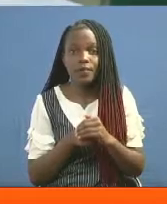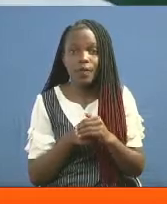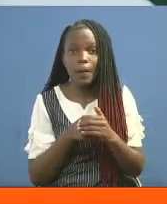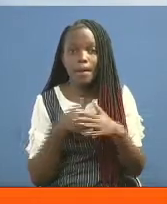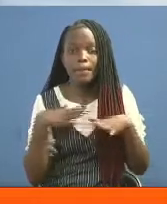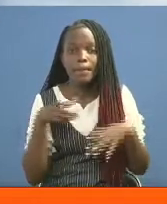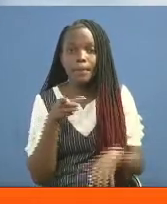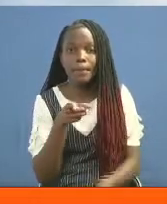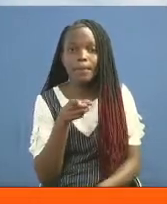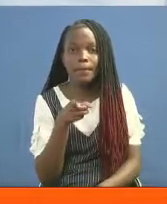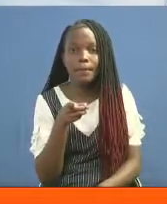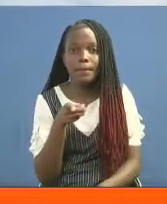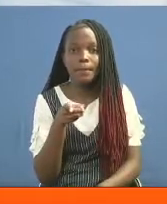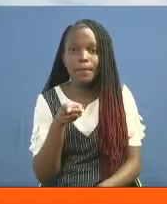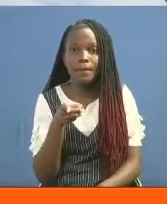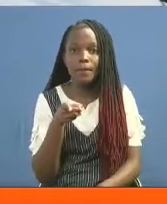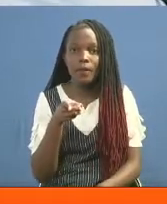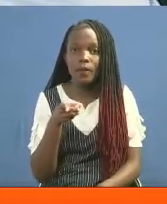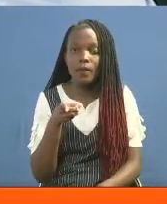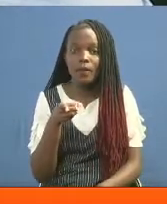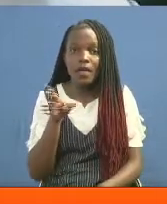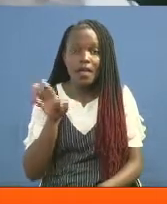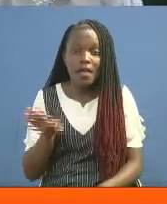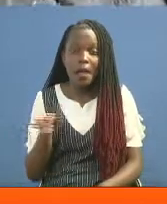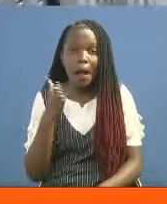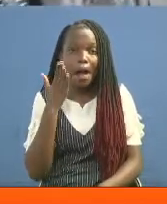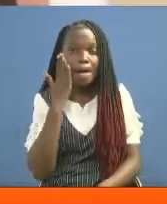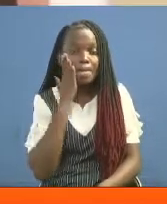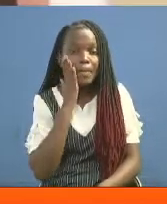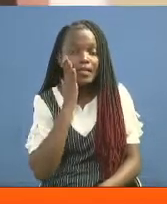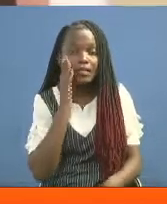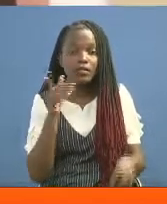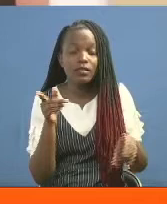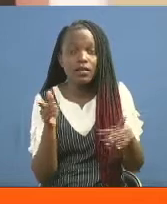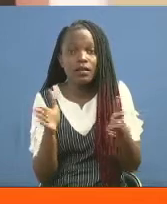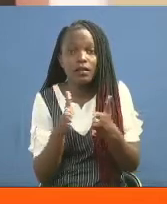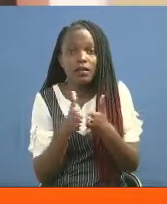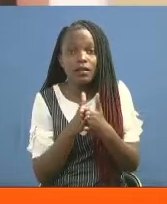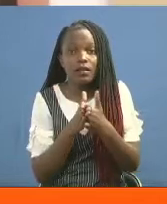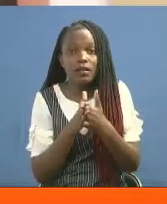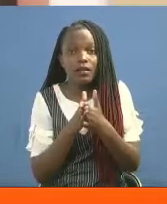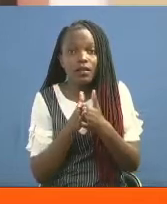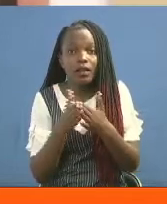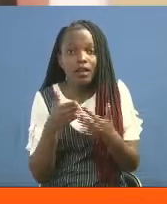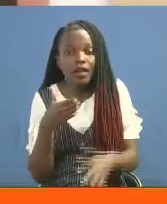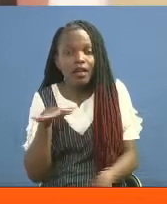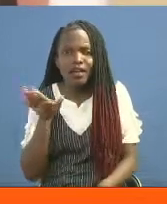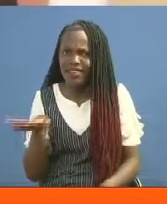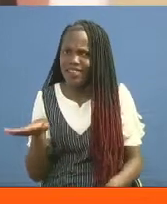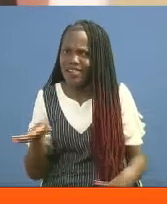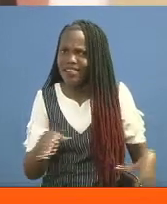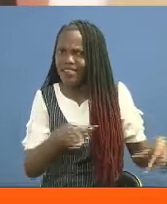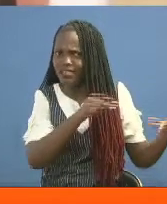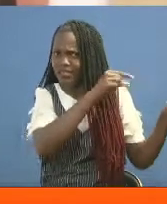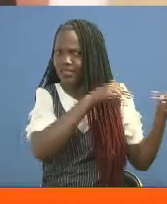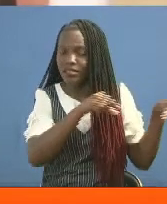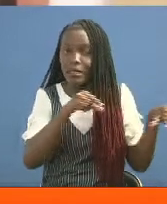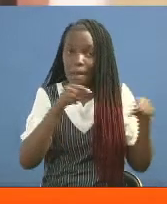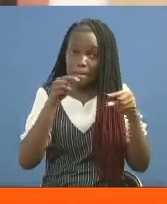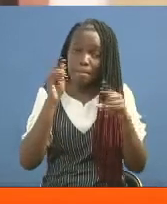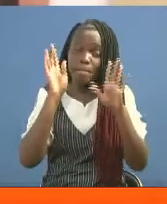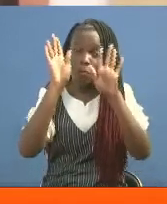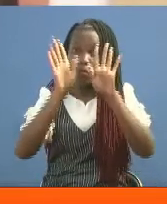you say the young mothers and the young generation, it's important that we support them